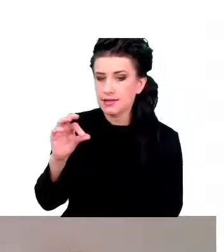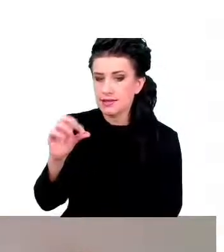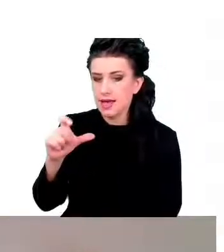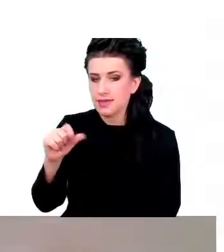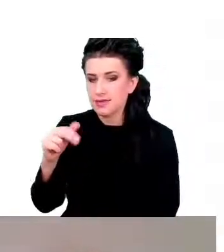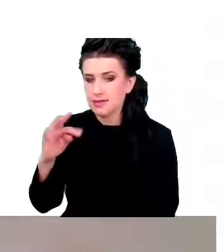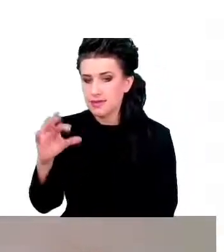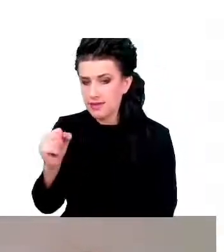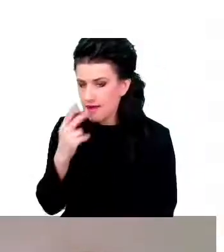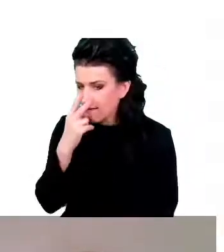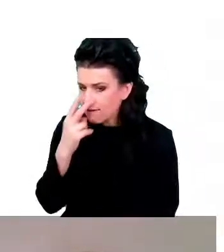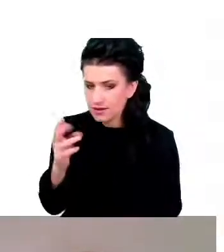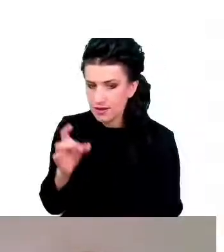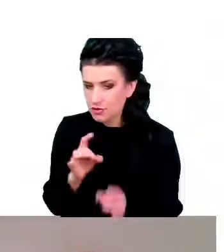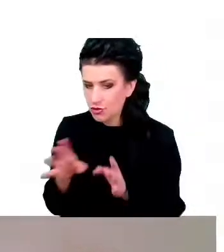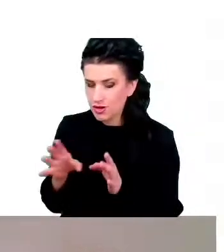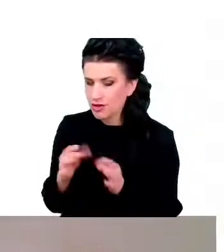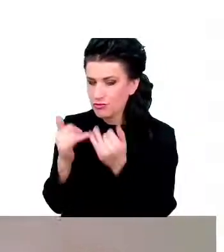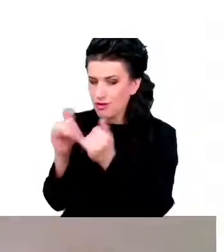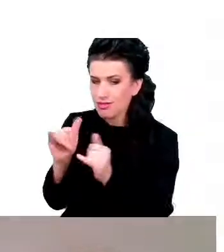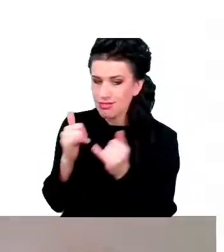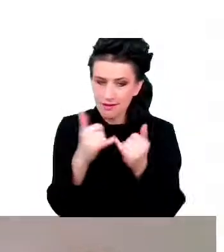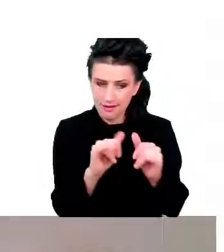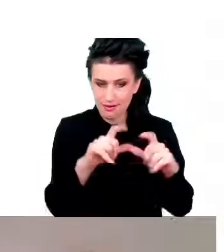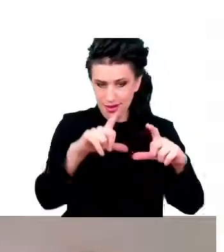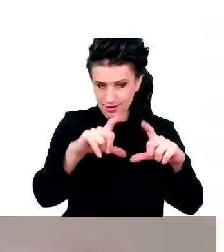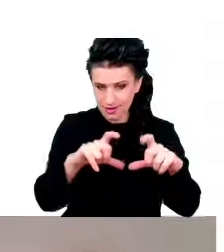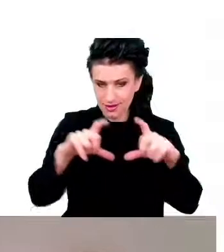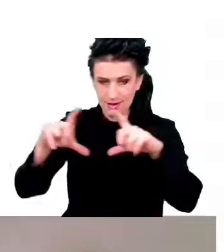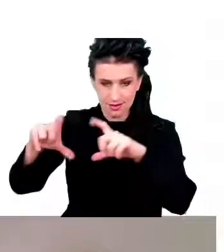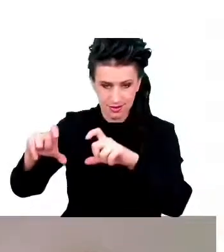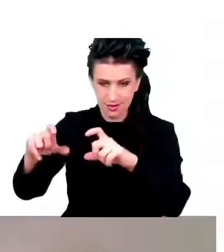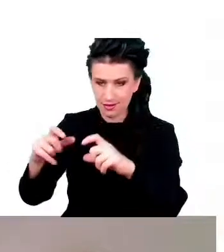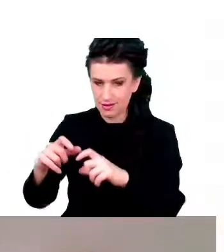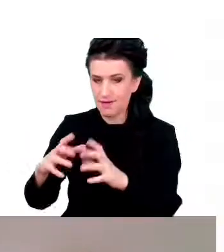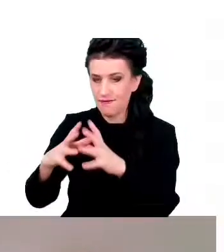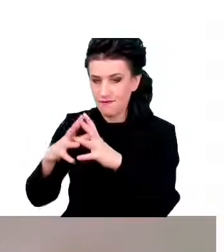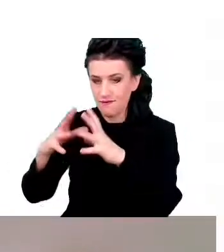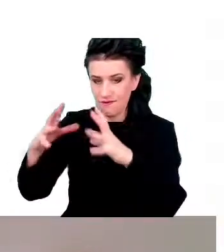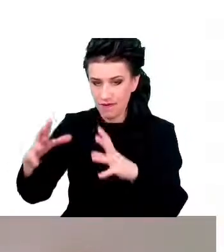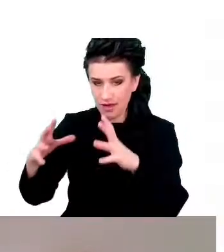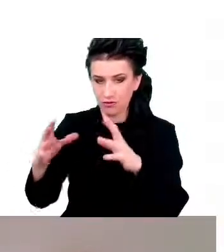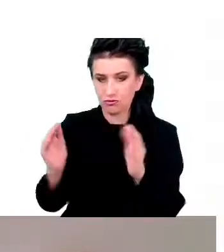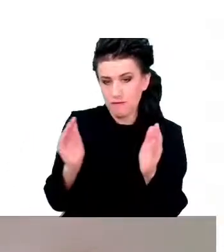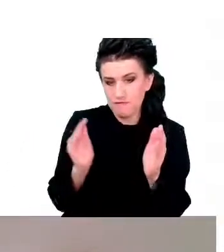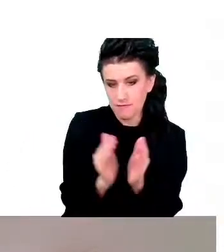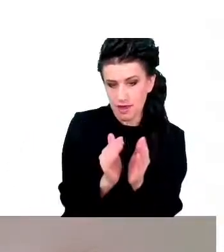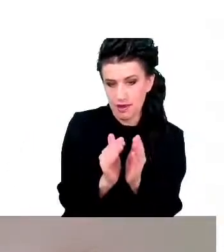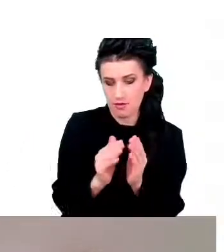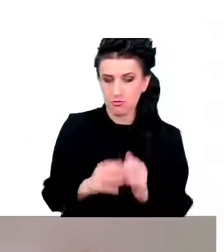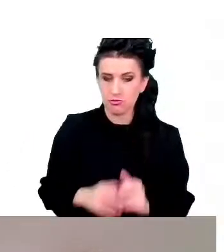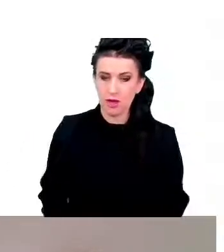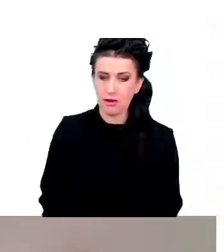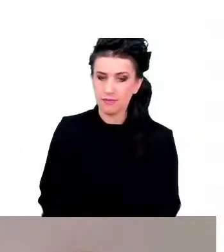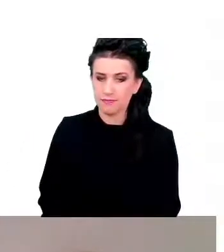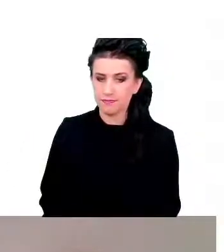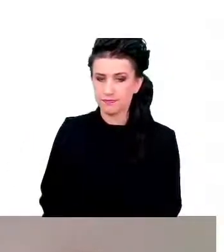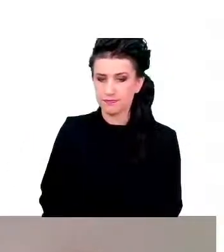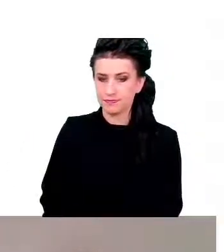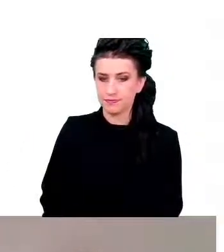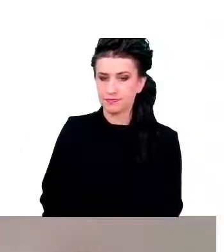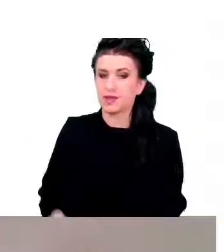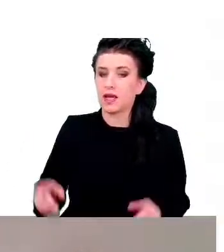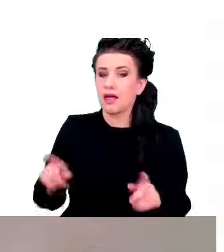po lewej, tak? Czyli mają, są większe przede wszystkim, przestają się